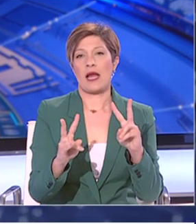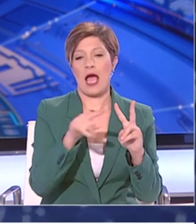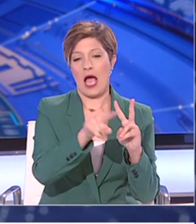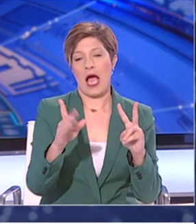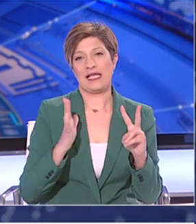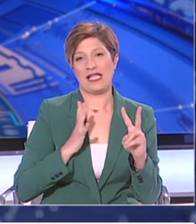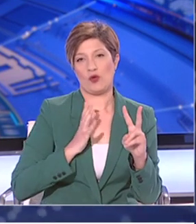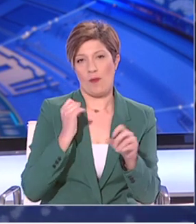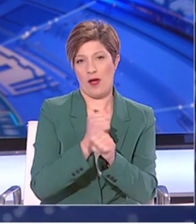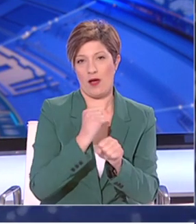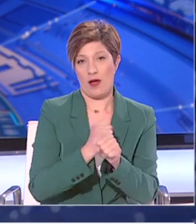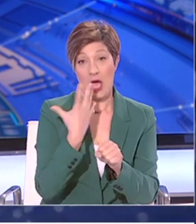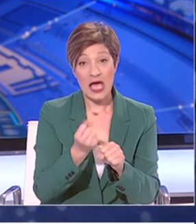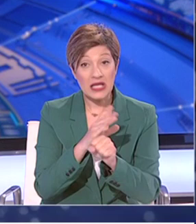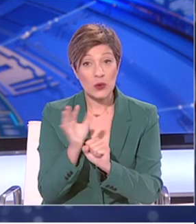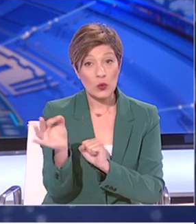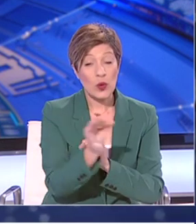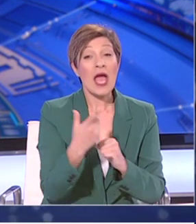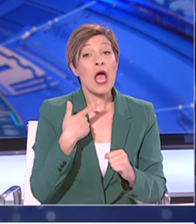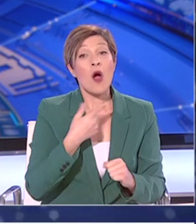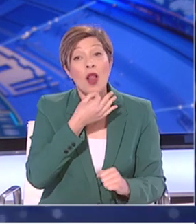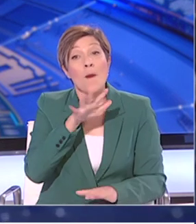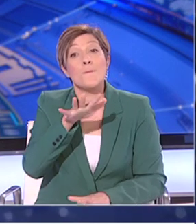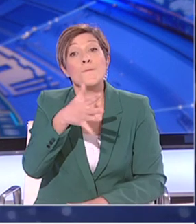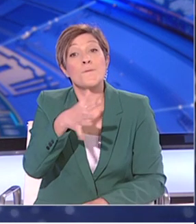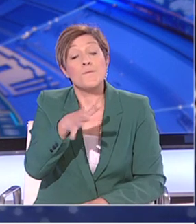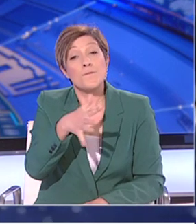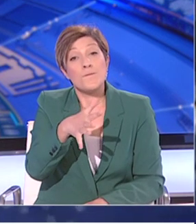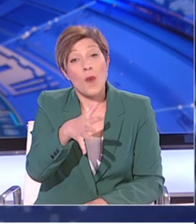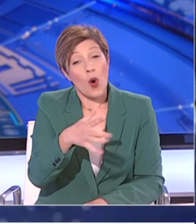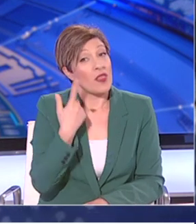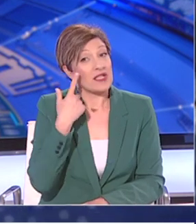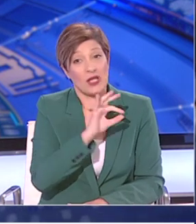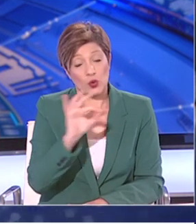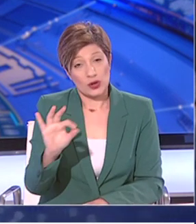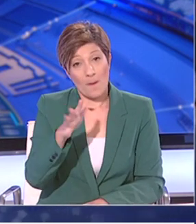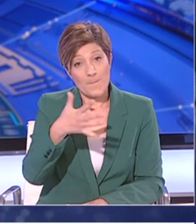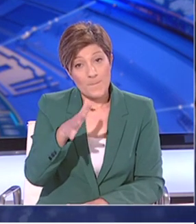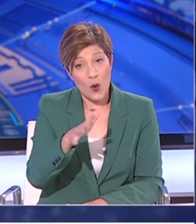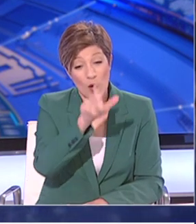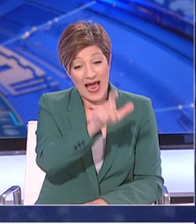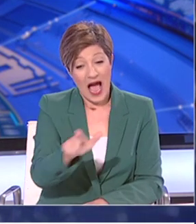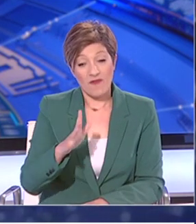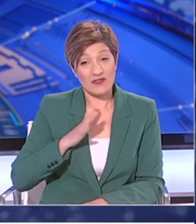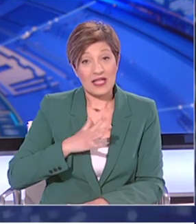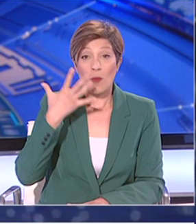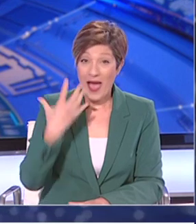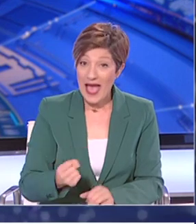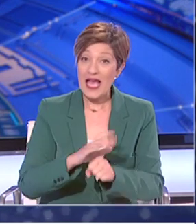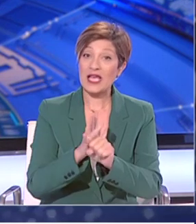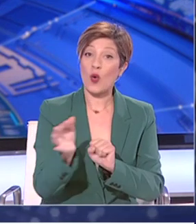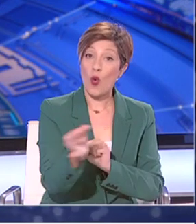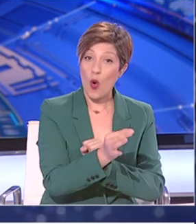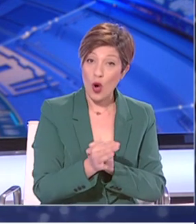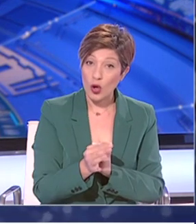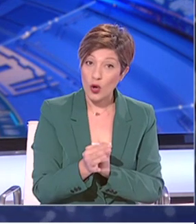έχουν τον ιόν. Πιθανολογώ, εγώ χωρίς να ξέρω την ακριβή απάντηση, ότι αυτά τα άτομα είναι ασυμπτωματικοί. Είναι άτομα τα οποία